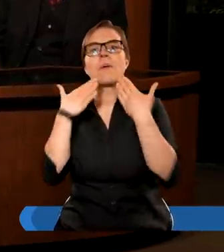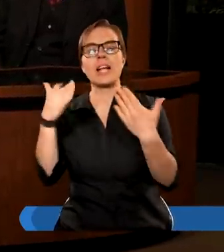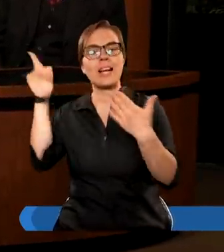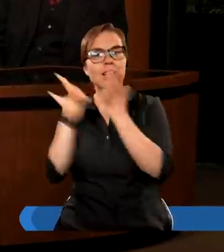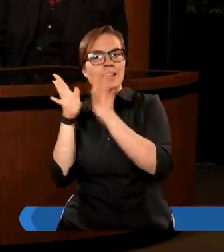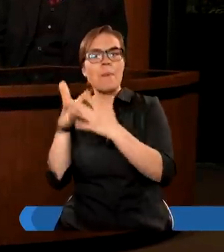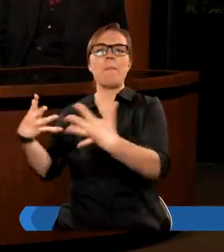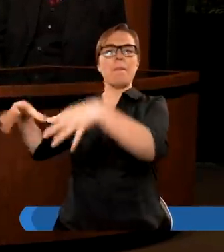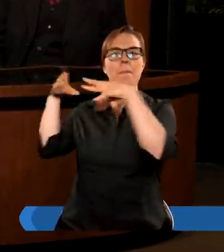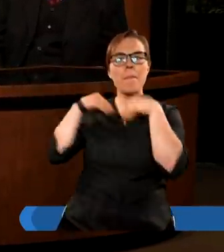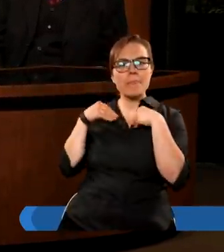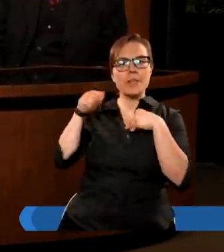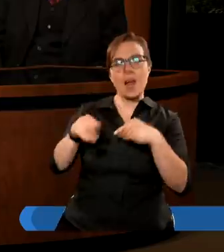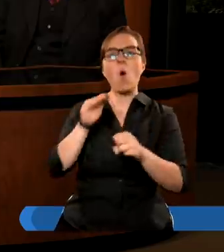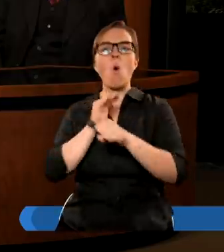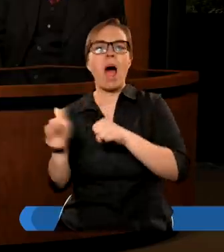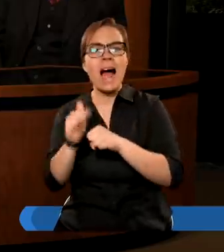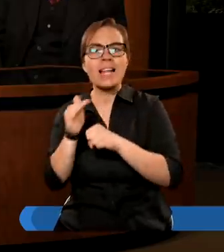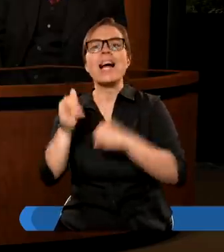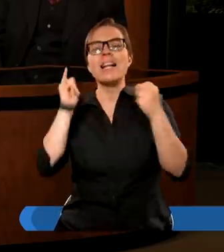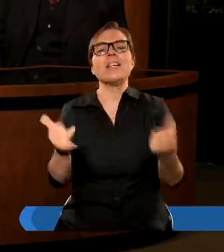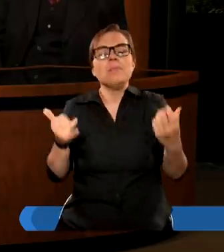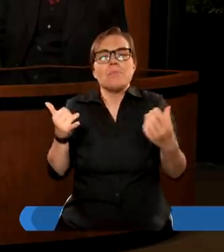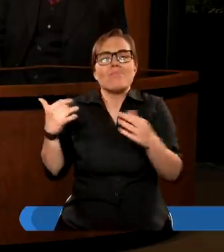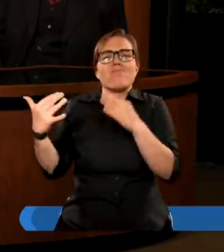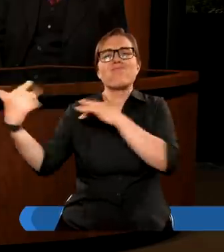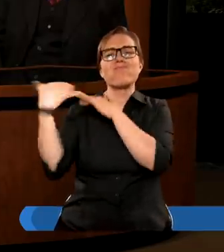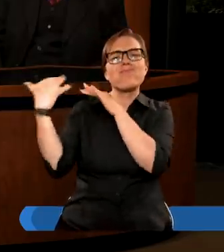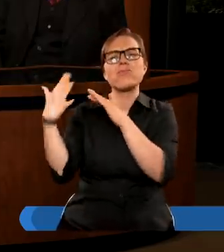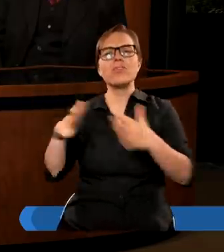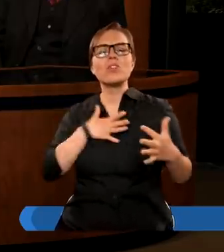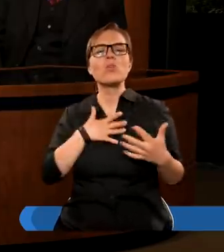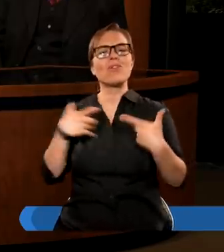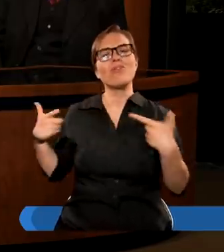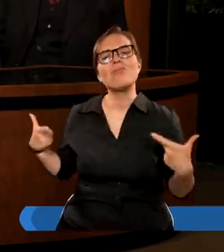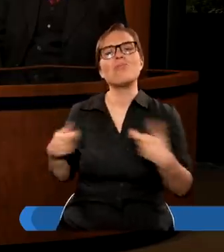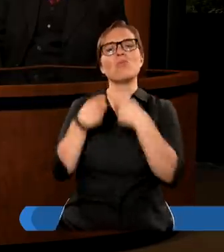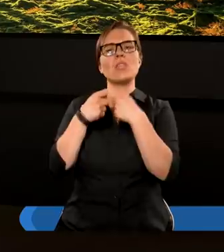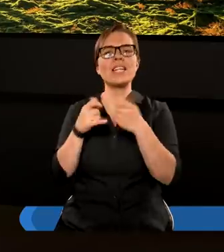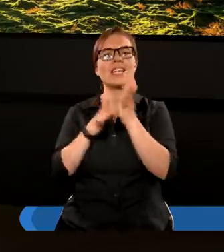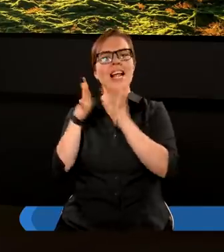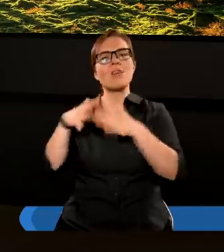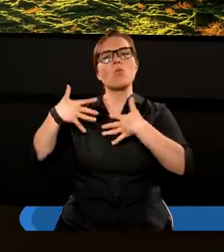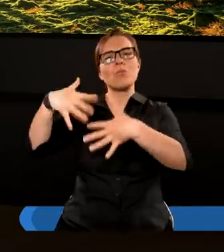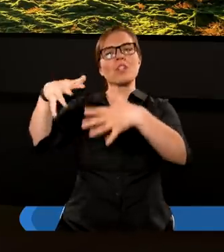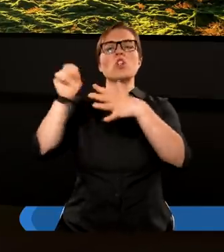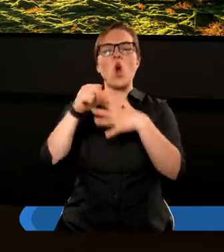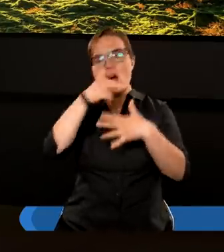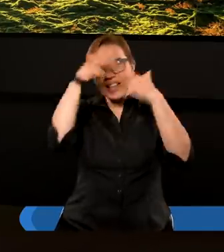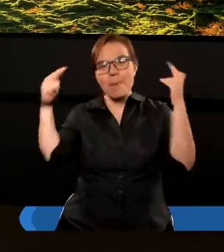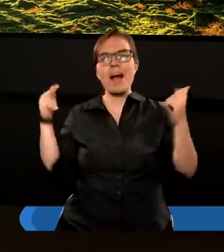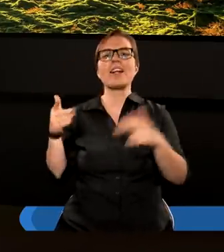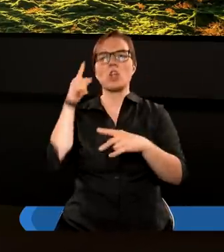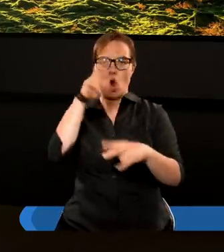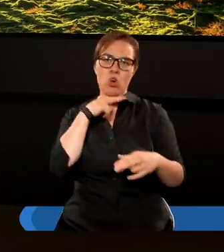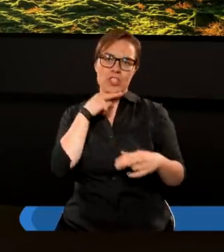i to pięknie odzwierciedla historia wiszących łotrów obok Pana Jezusa. No szczególnie